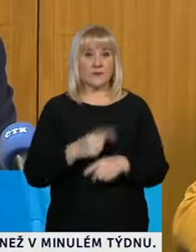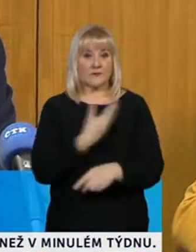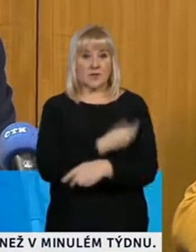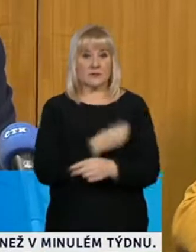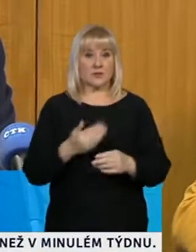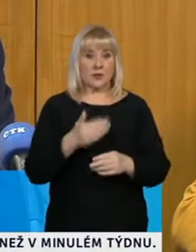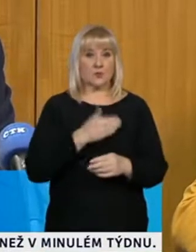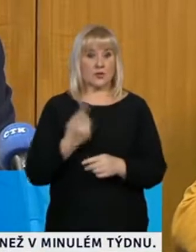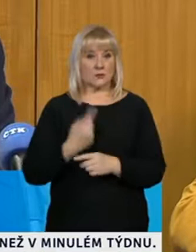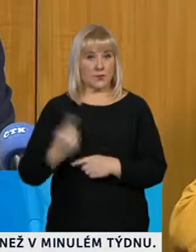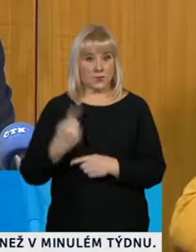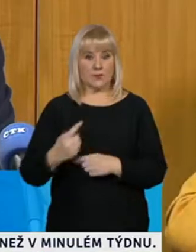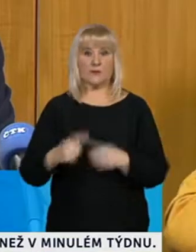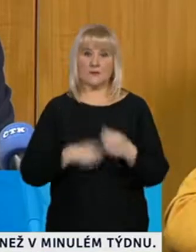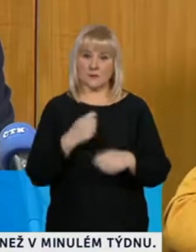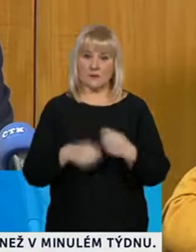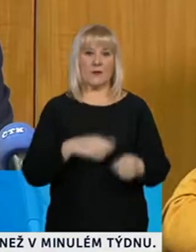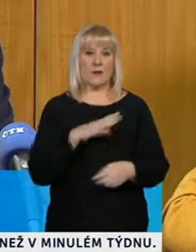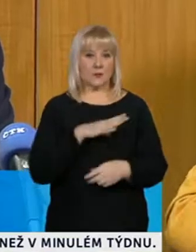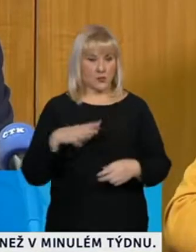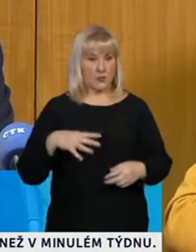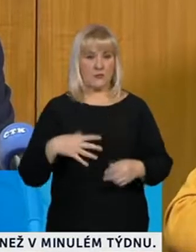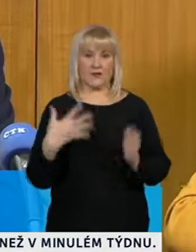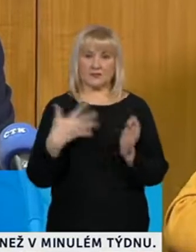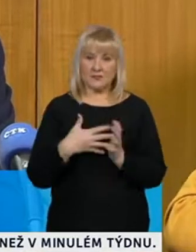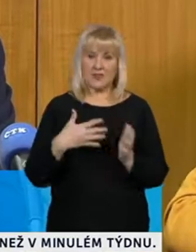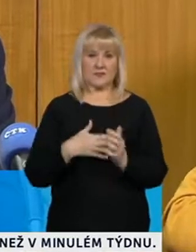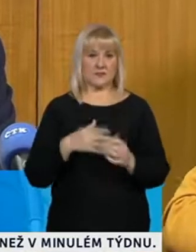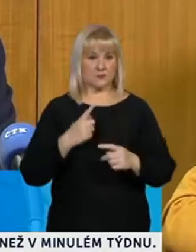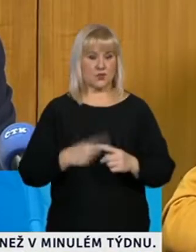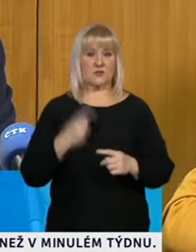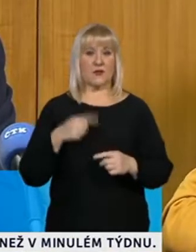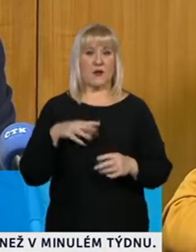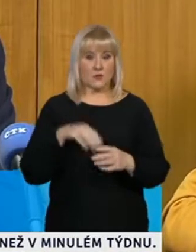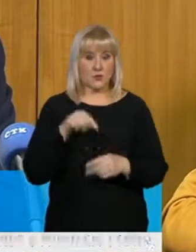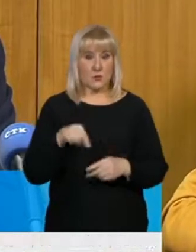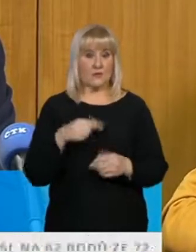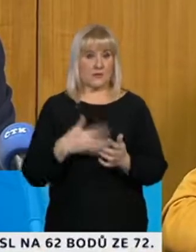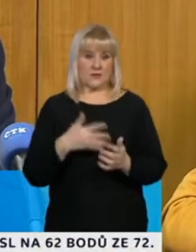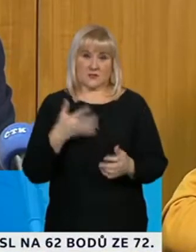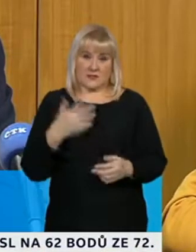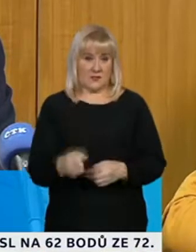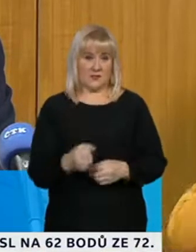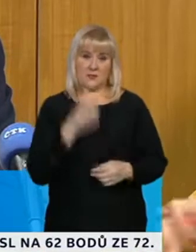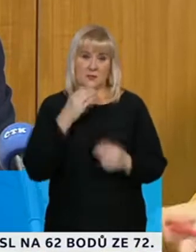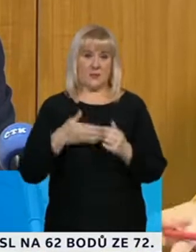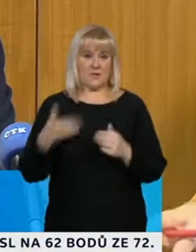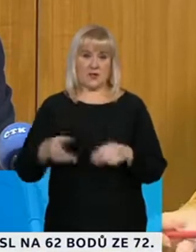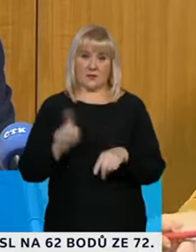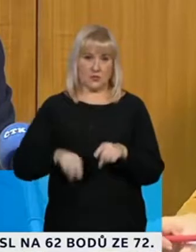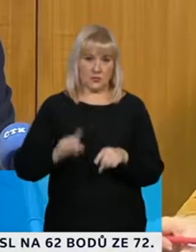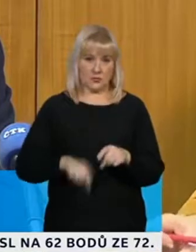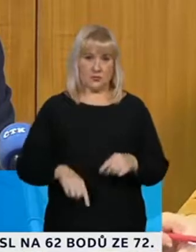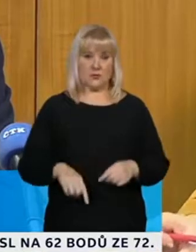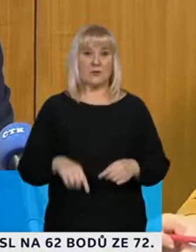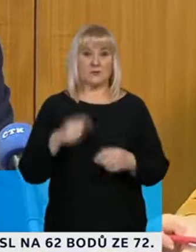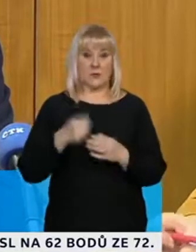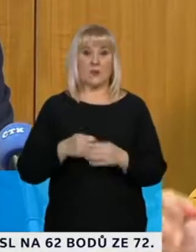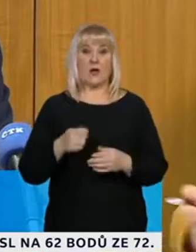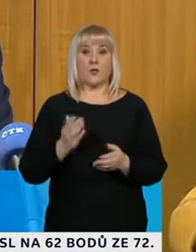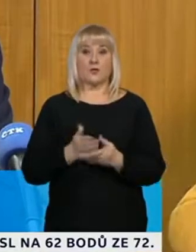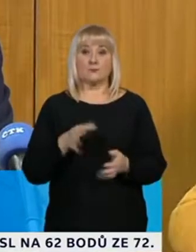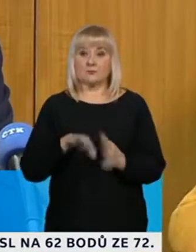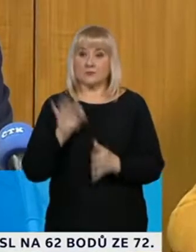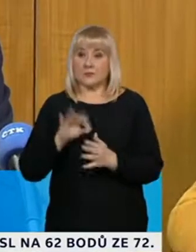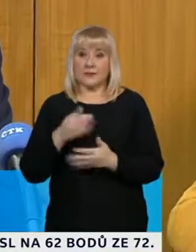na trh rozsáhlými a standardními klinickými testy, které by odhalily případné nežádoucí účinky. Teprve potom je uvedena na trh.